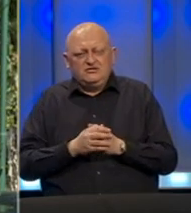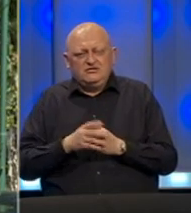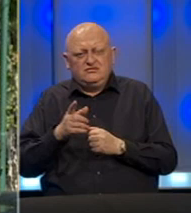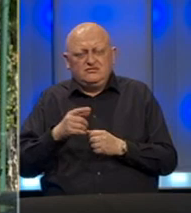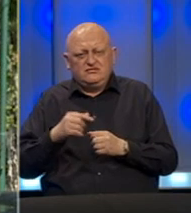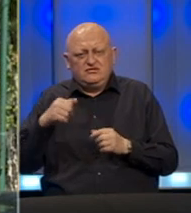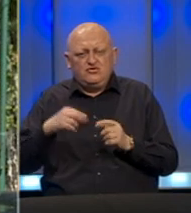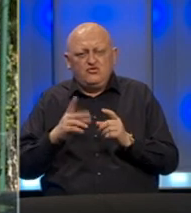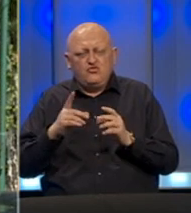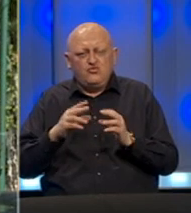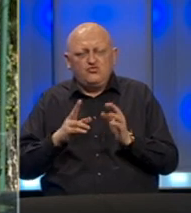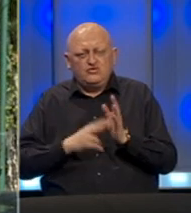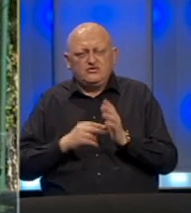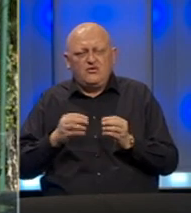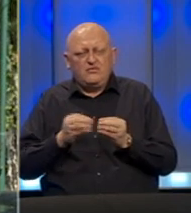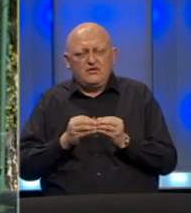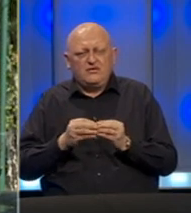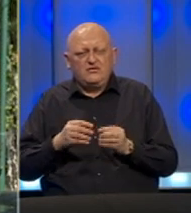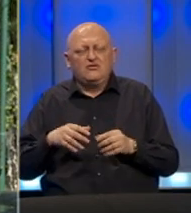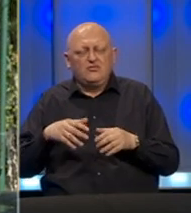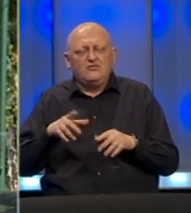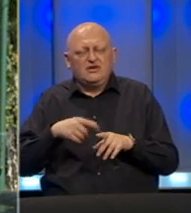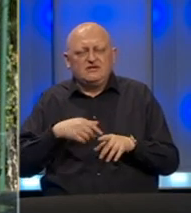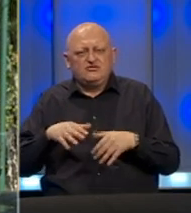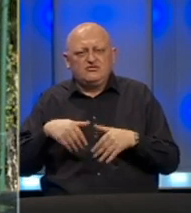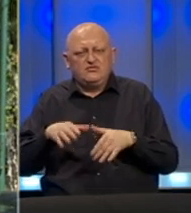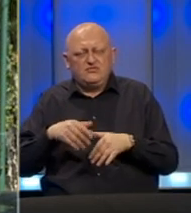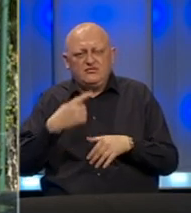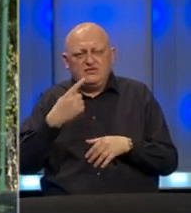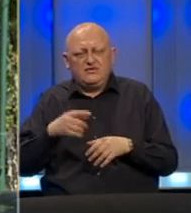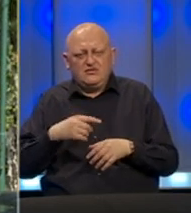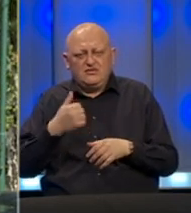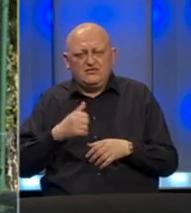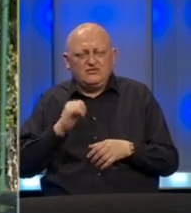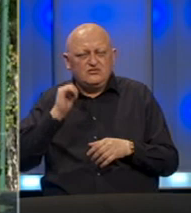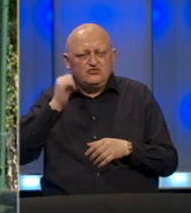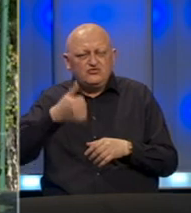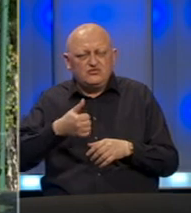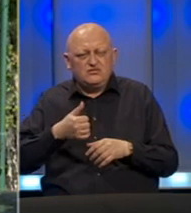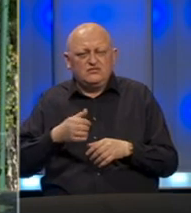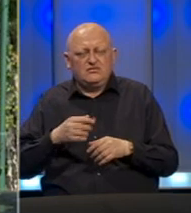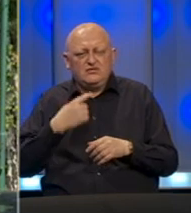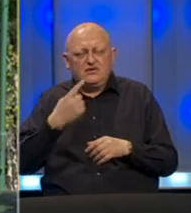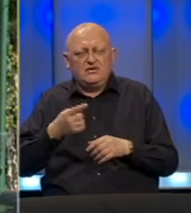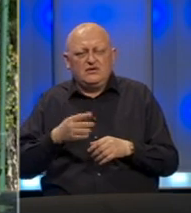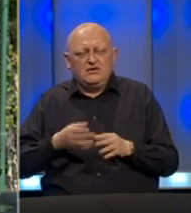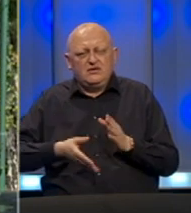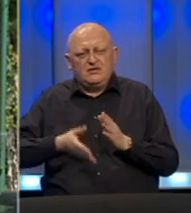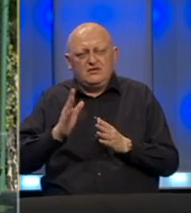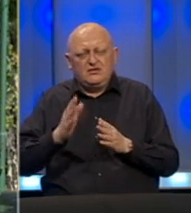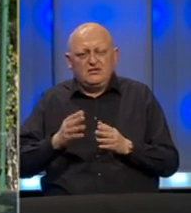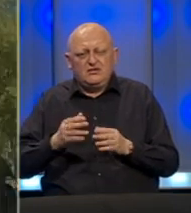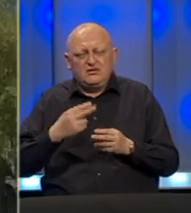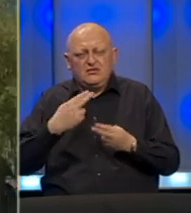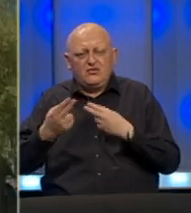sa apriluskom platom, a u mjesecu maju. Već su tadan, već su tadan, dakle, jedan od zvakrušnjaka je da već su tadan krene pregovori